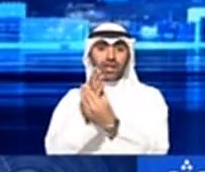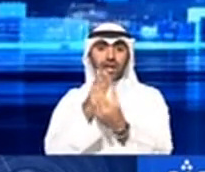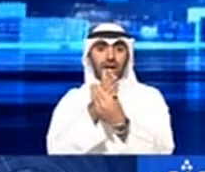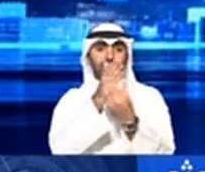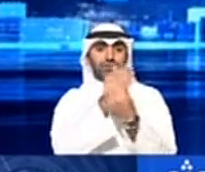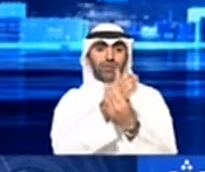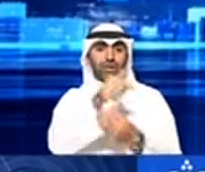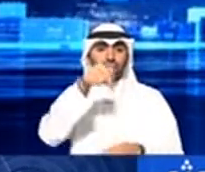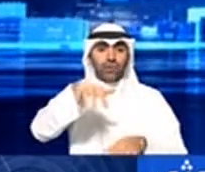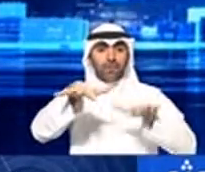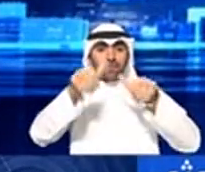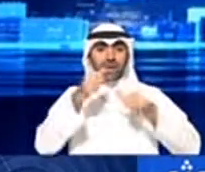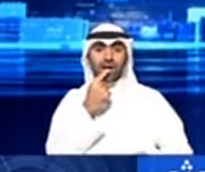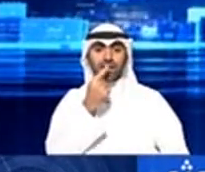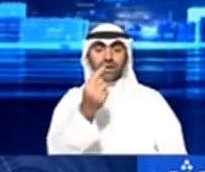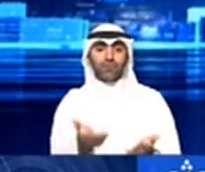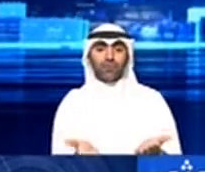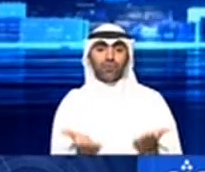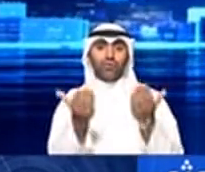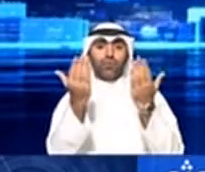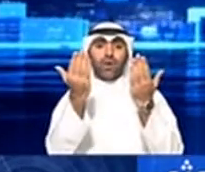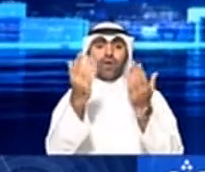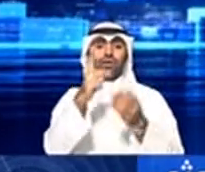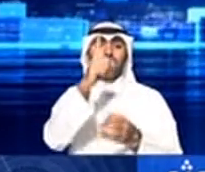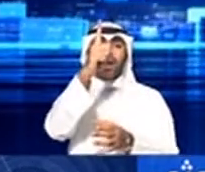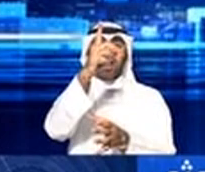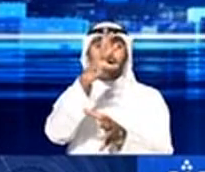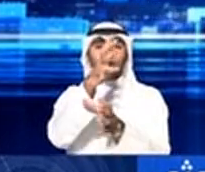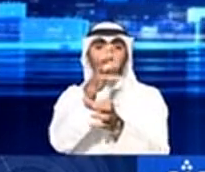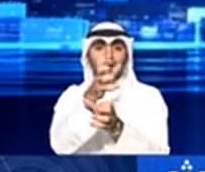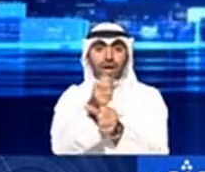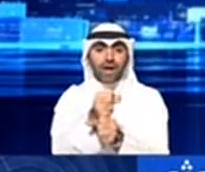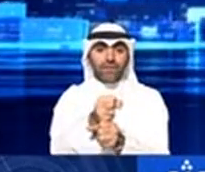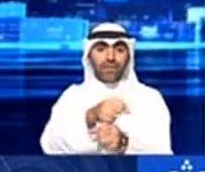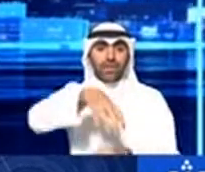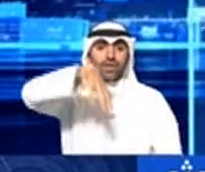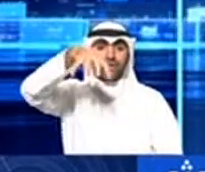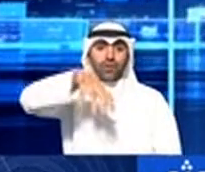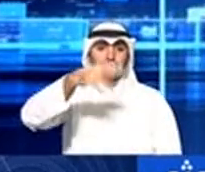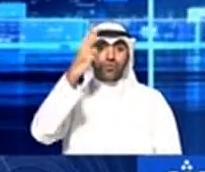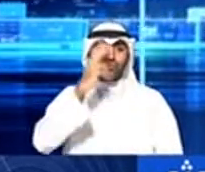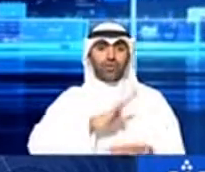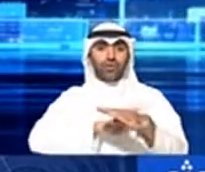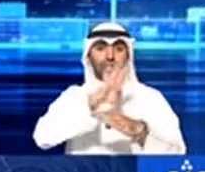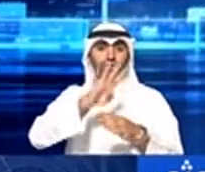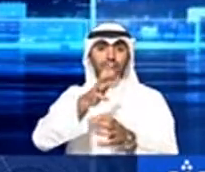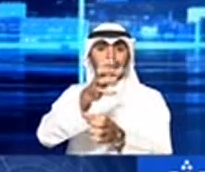وتعالى أن يحفظ المملكة العربية السعودية وشعبها الشقيق من كل سوء